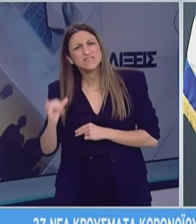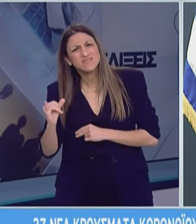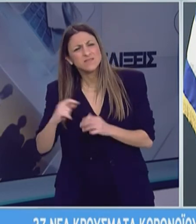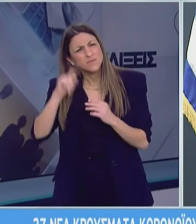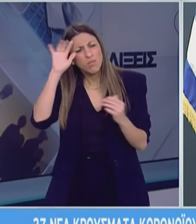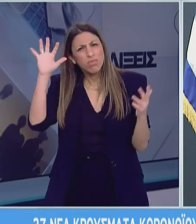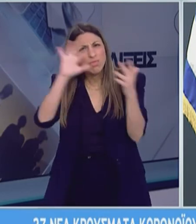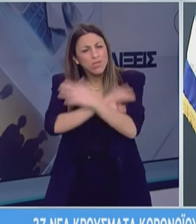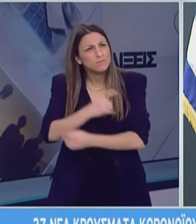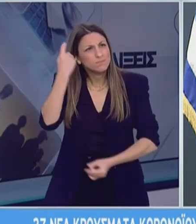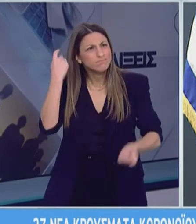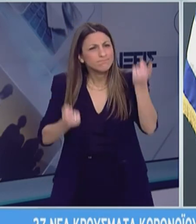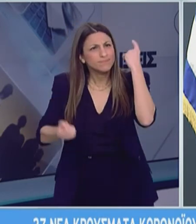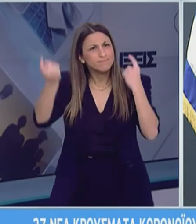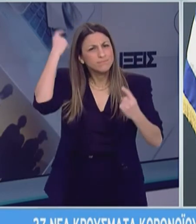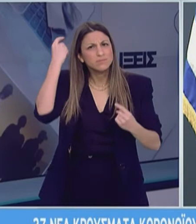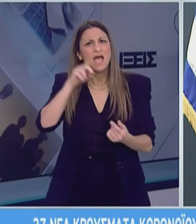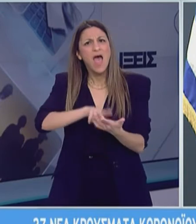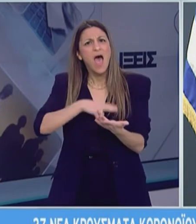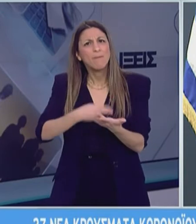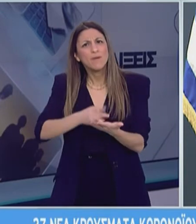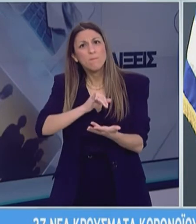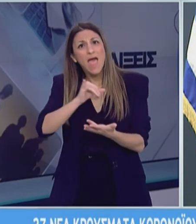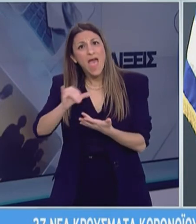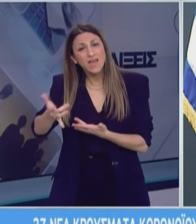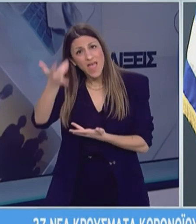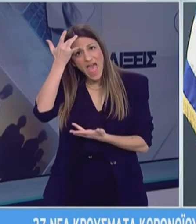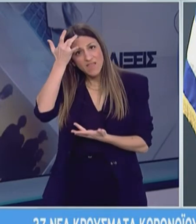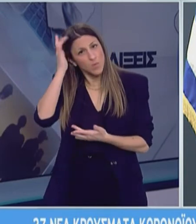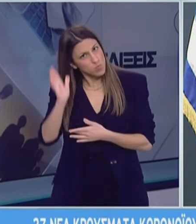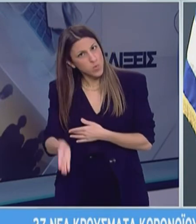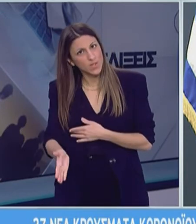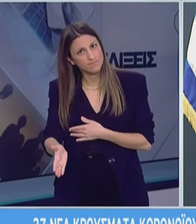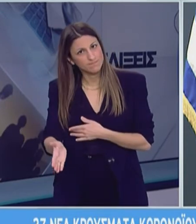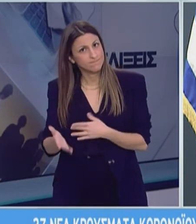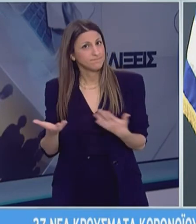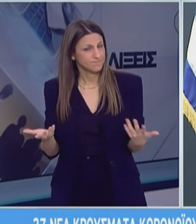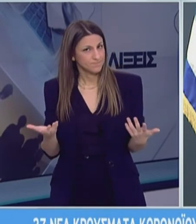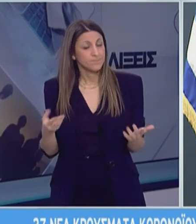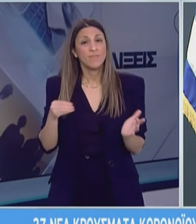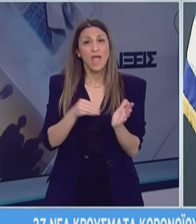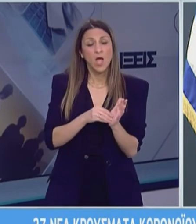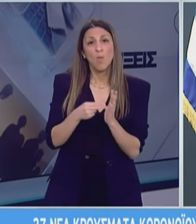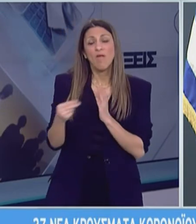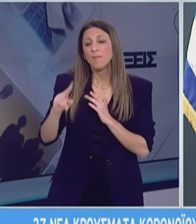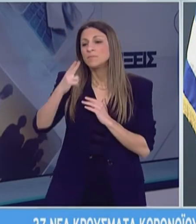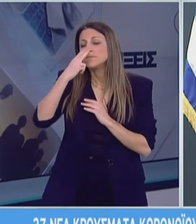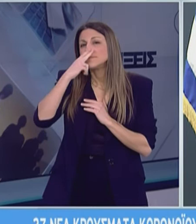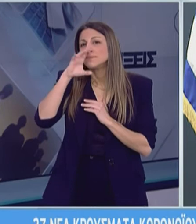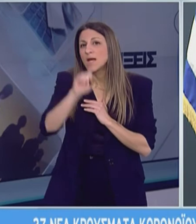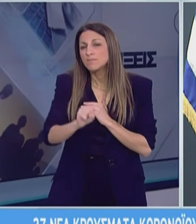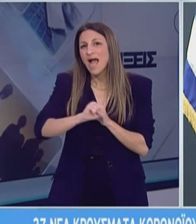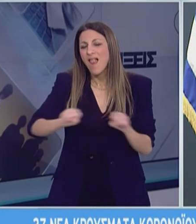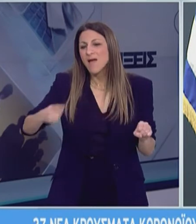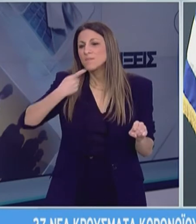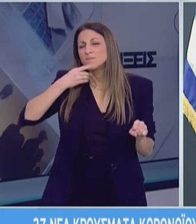σύγχυση, λίθαργο, επιληψία, ακόμα και εγκεφαλικό επεισόδιο. Αυτά, σύν τη διαταραχή της οσμής και της γεύσης, πόλο